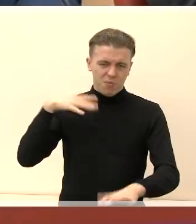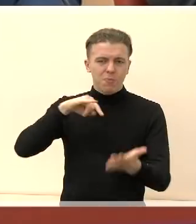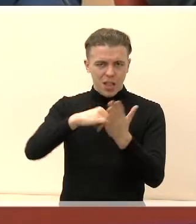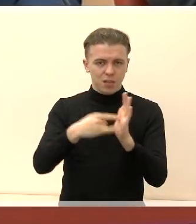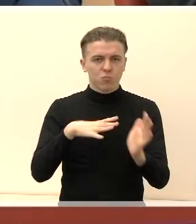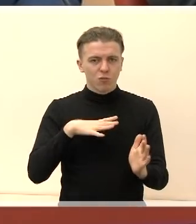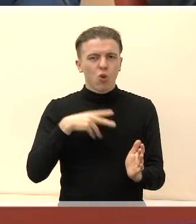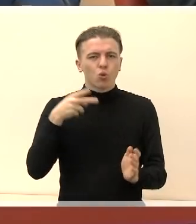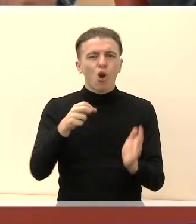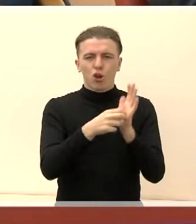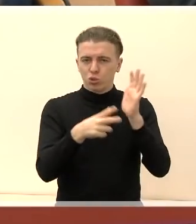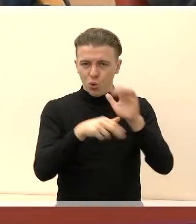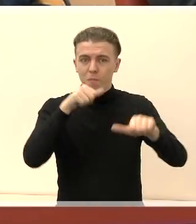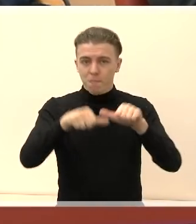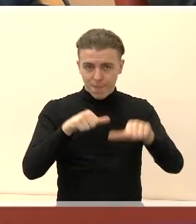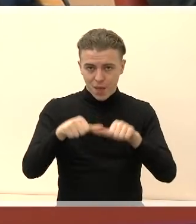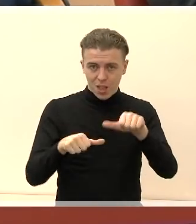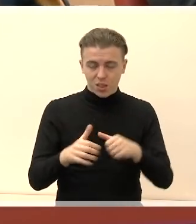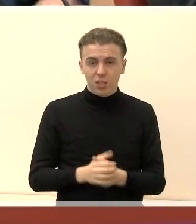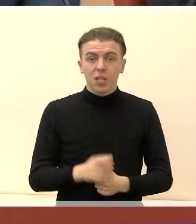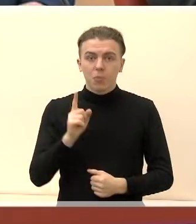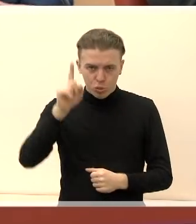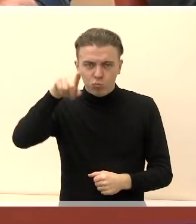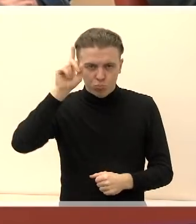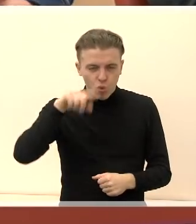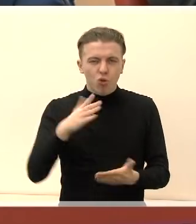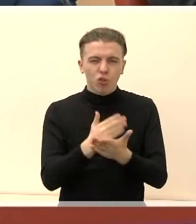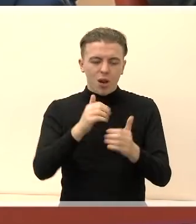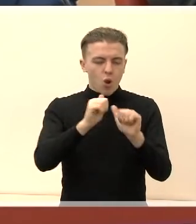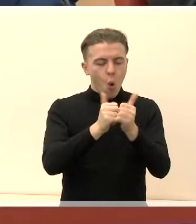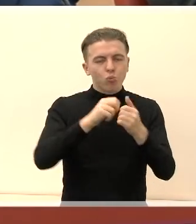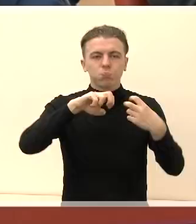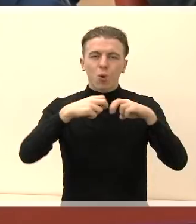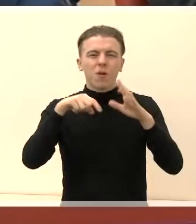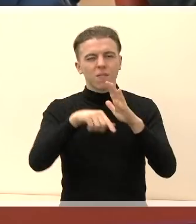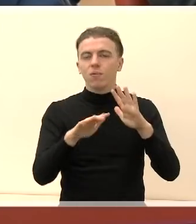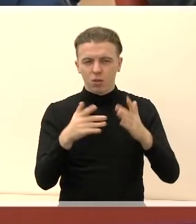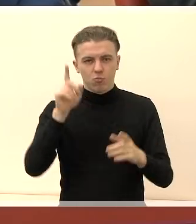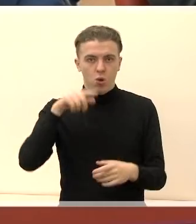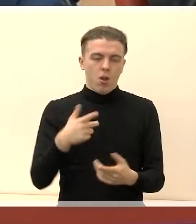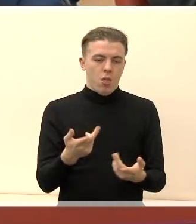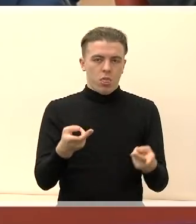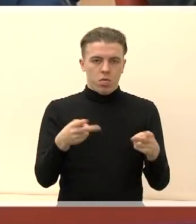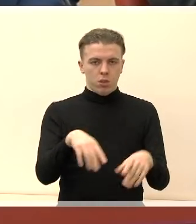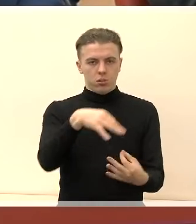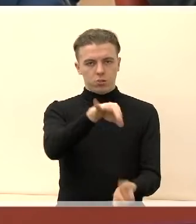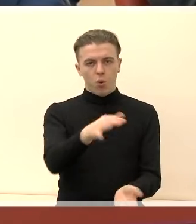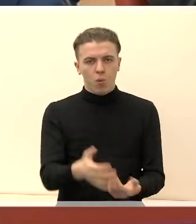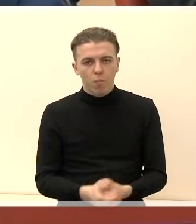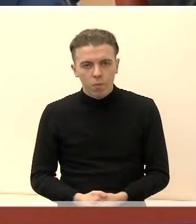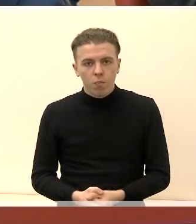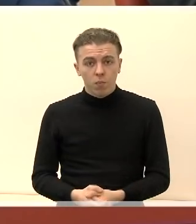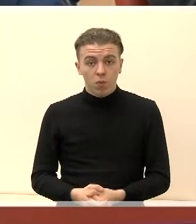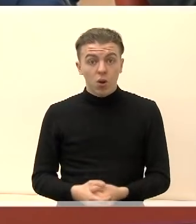18 metais, tačiau žinot, kokios problemos su konkursai, su viskum ir taip ir liko. Ir aš jau esu